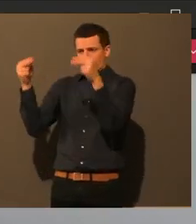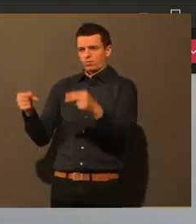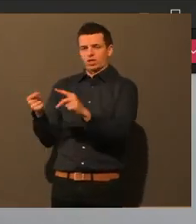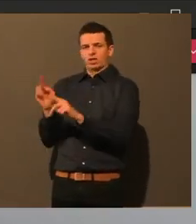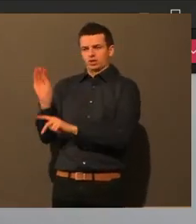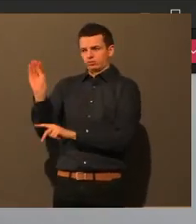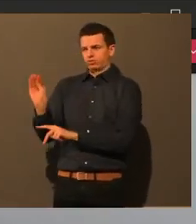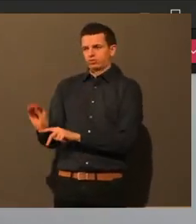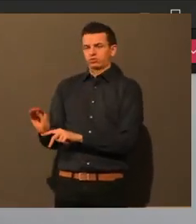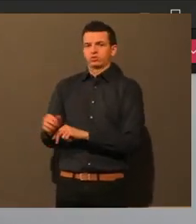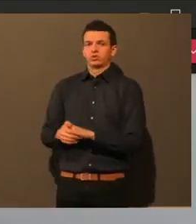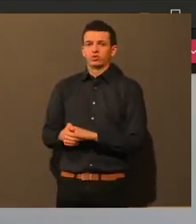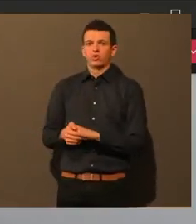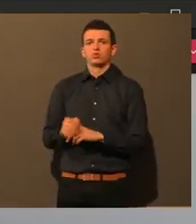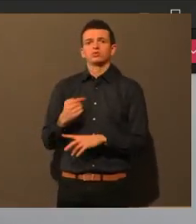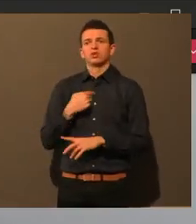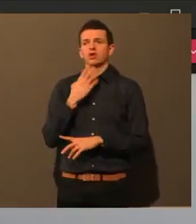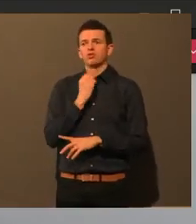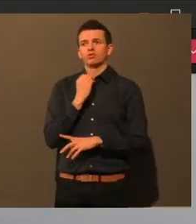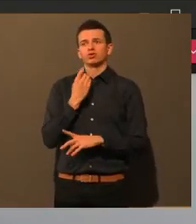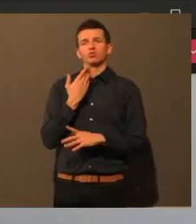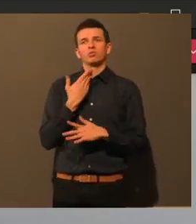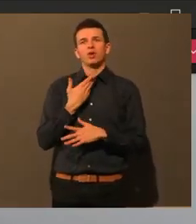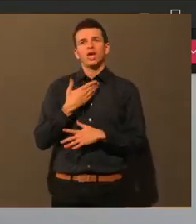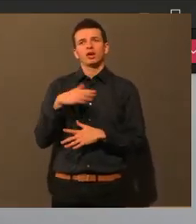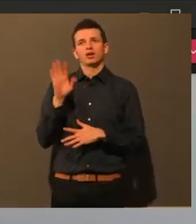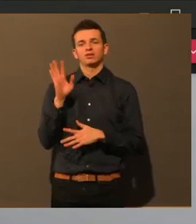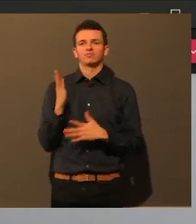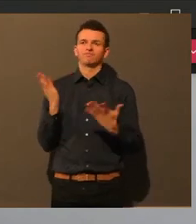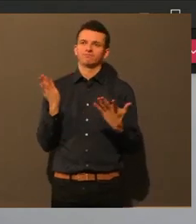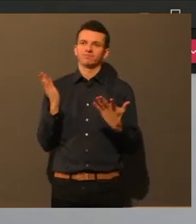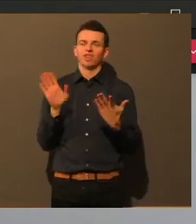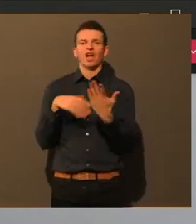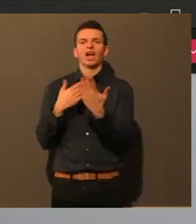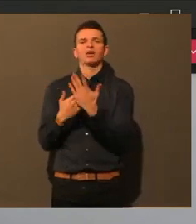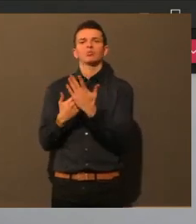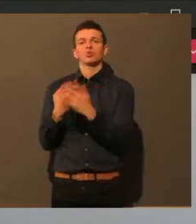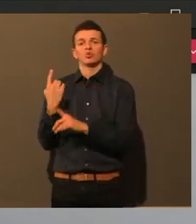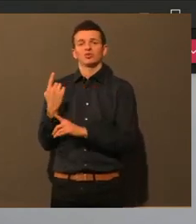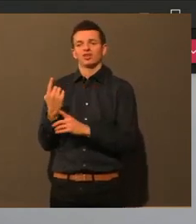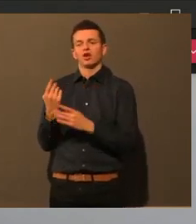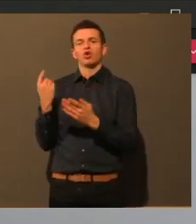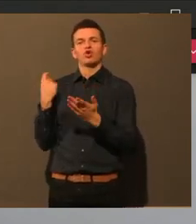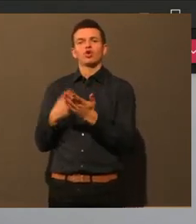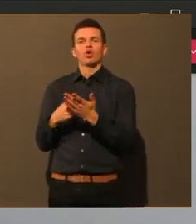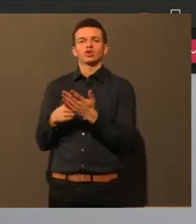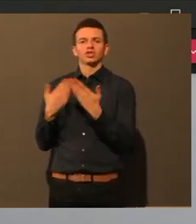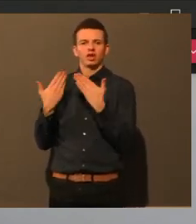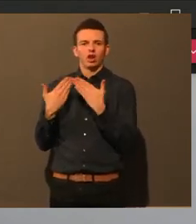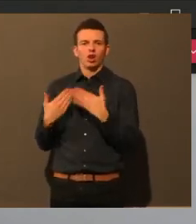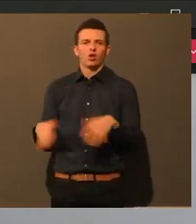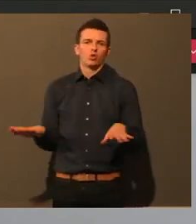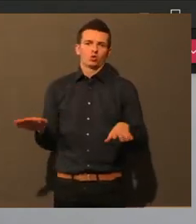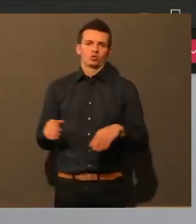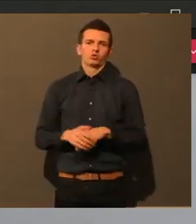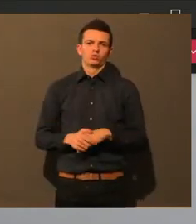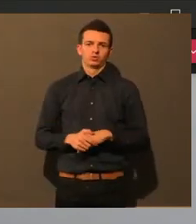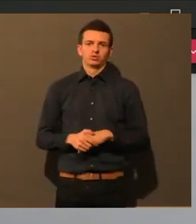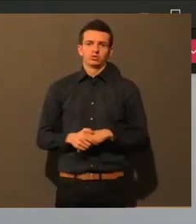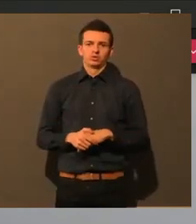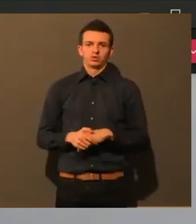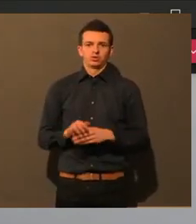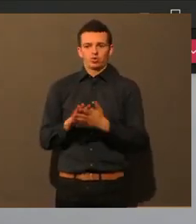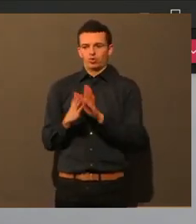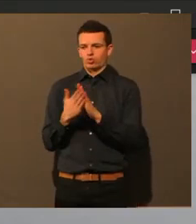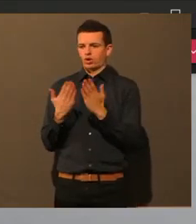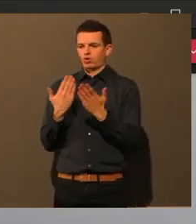kostenlos sind, wo man dann solche Sachen einfach auch mit bewerben klingt. Heftig für soziale Einrichtungen,